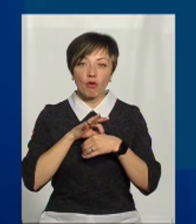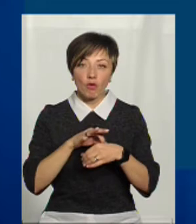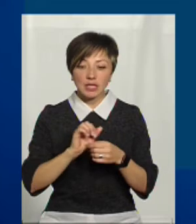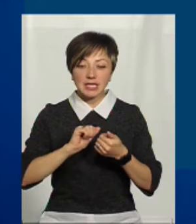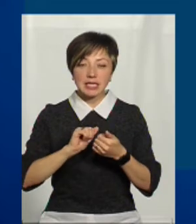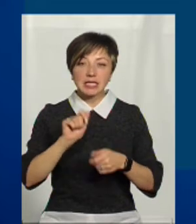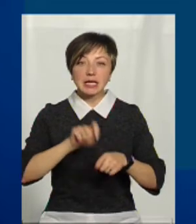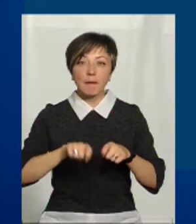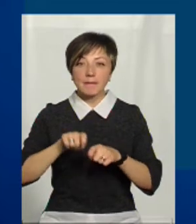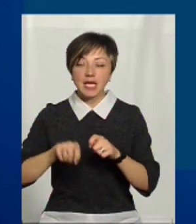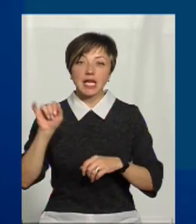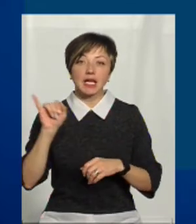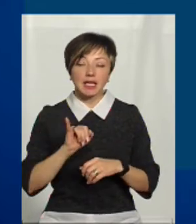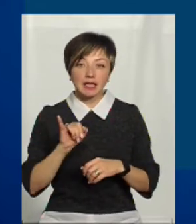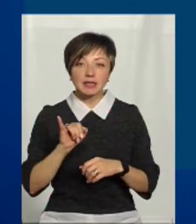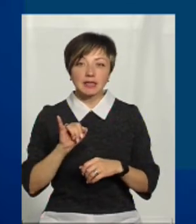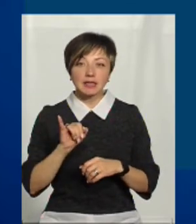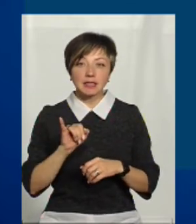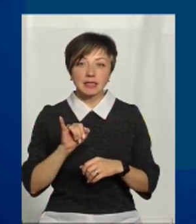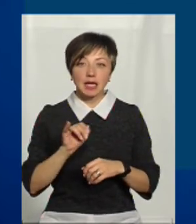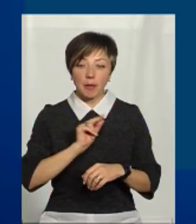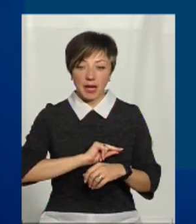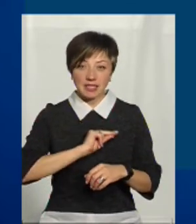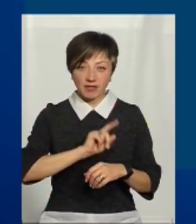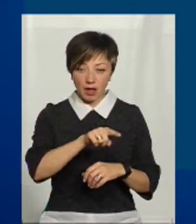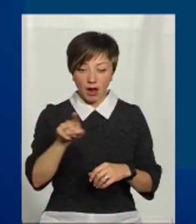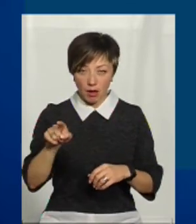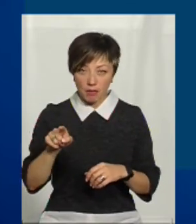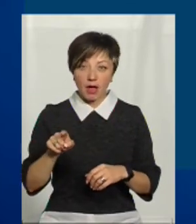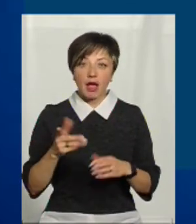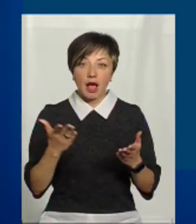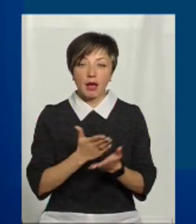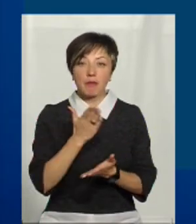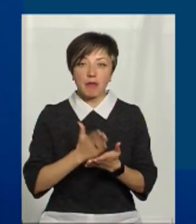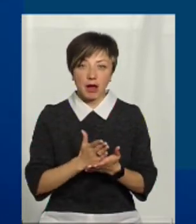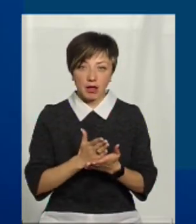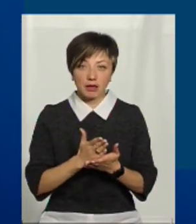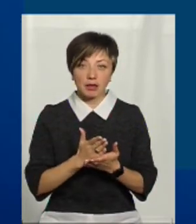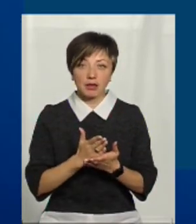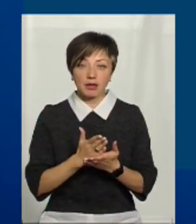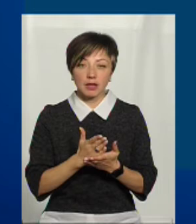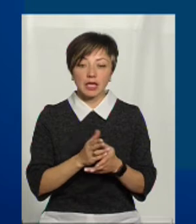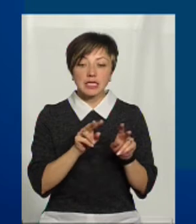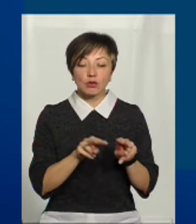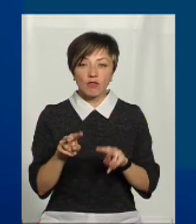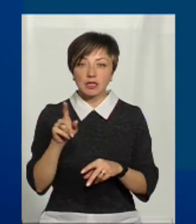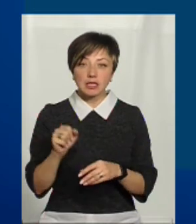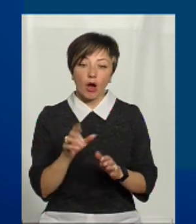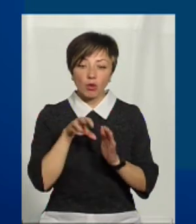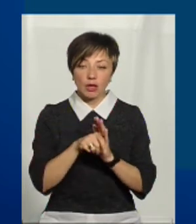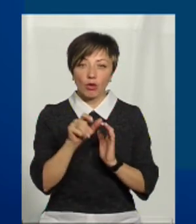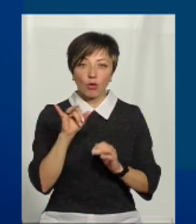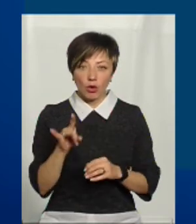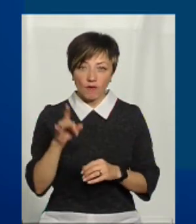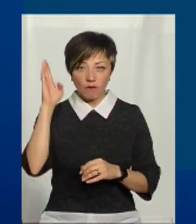заміри і персоналу аквапарка, який має слідкувати за концентрацією